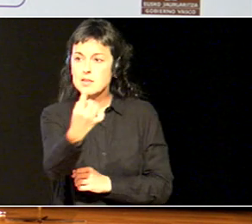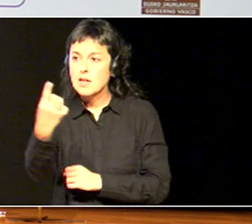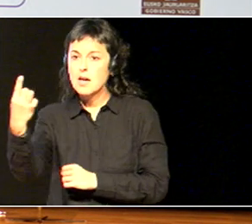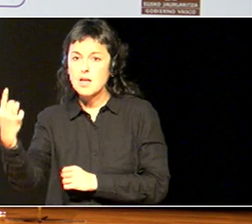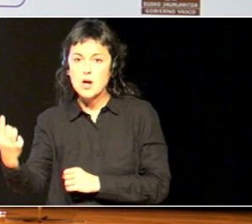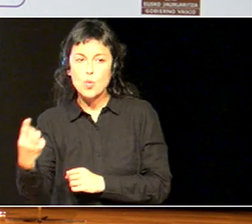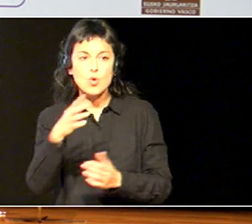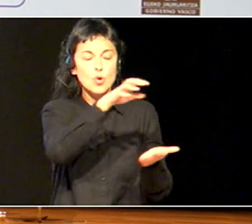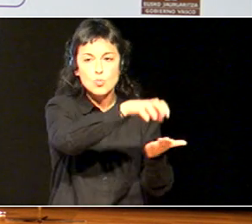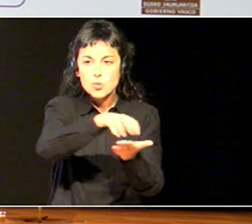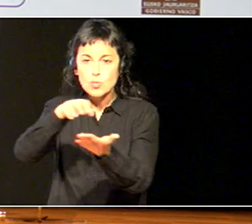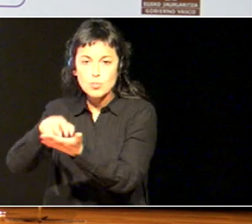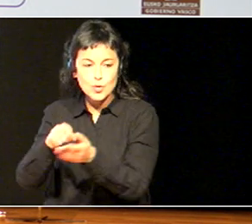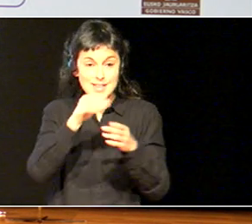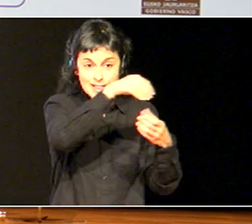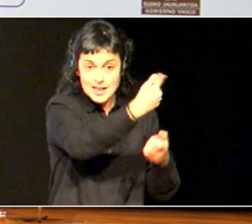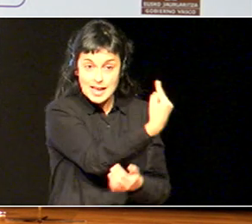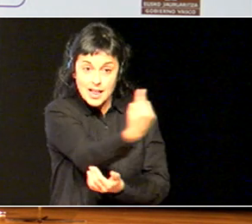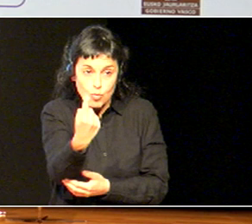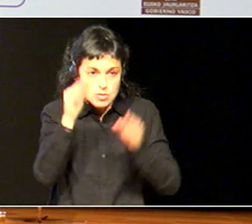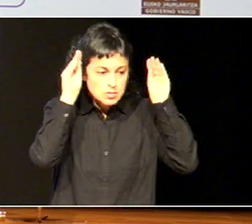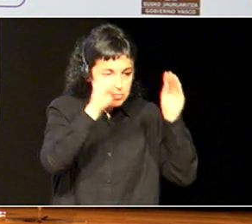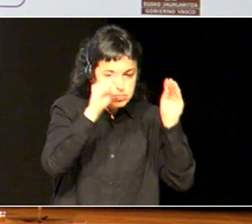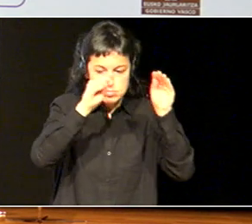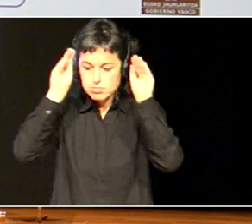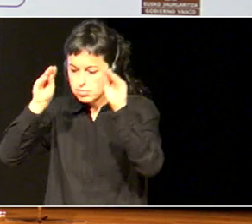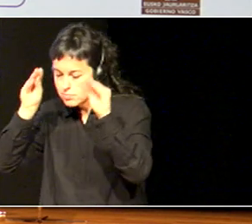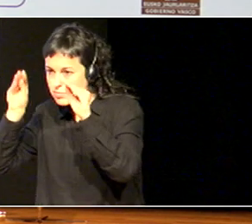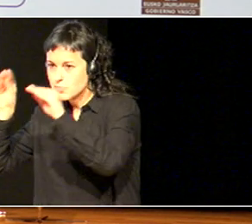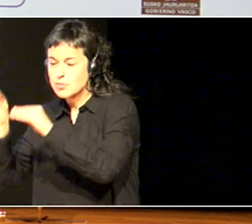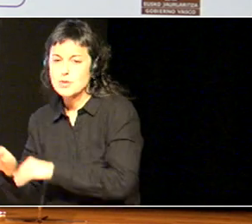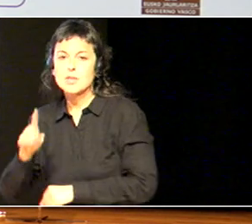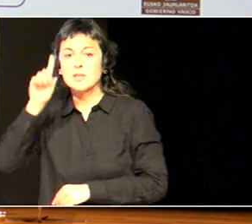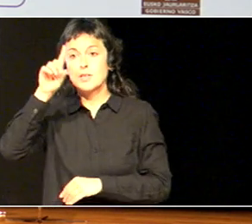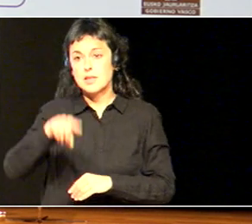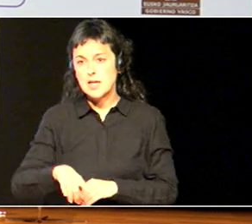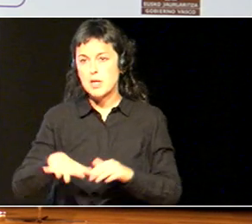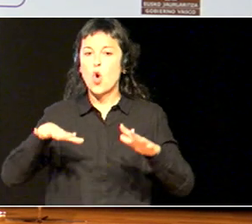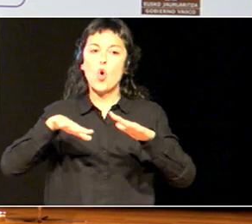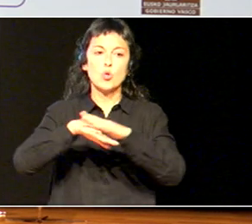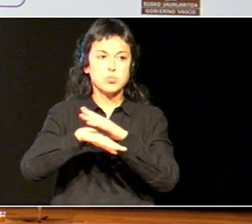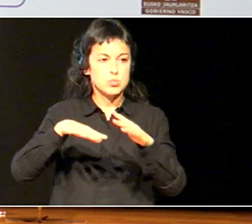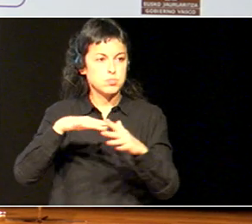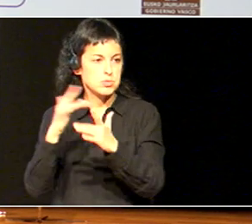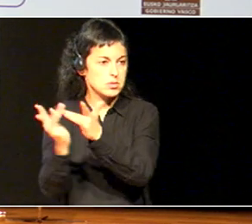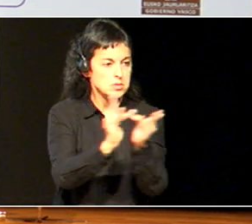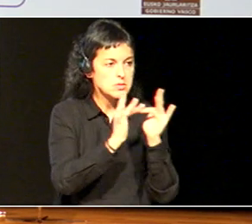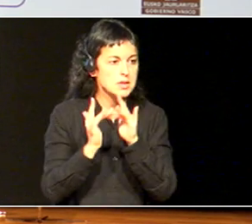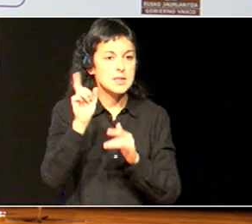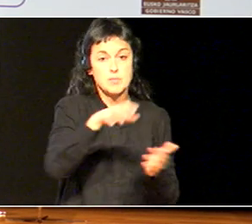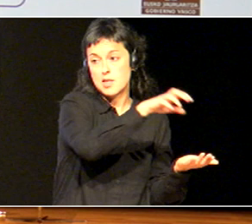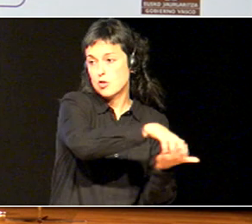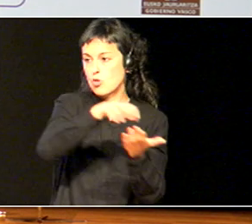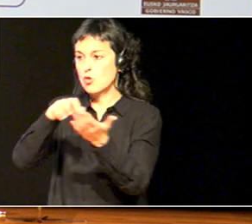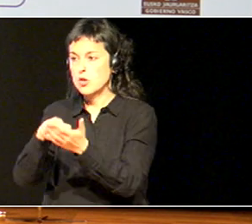ikastetzeetan ematen den formakuntza eta baita ere zaren artekoa eta baita ere ikastetzeen artekoa